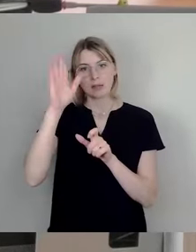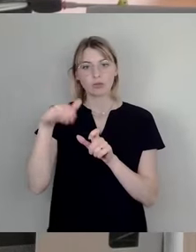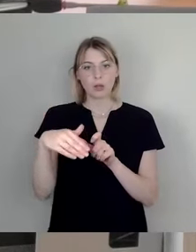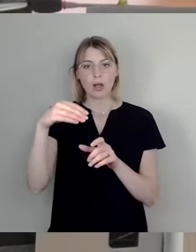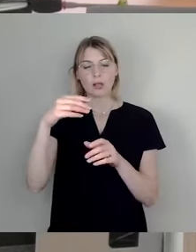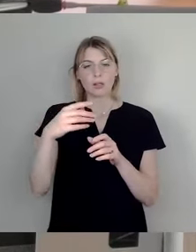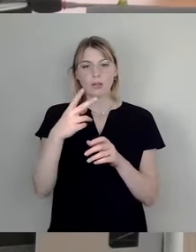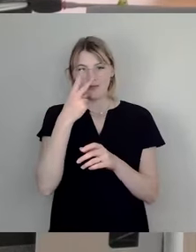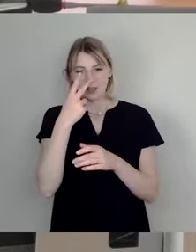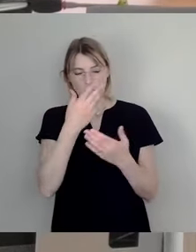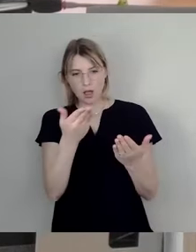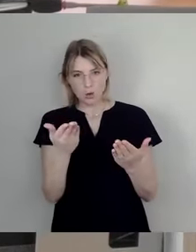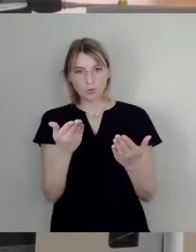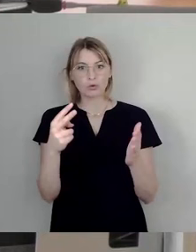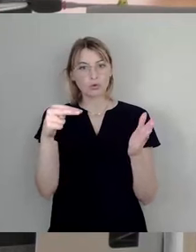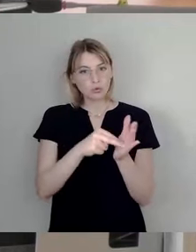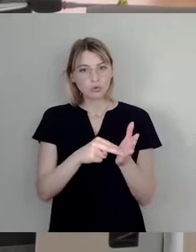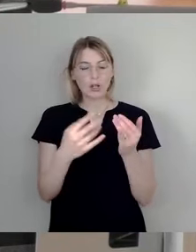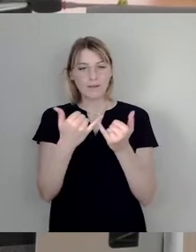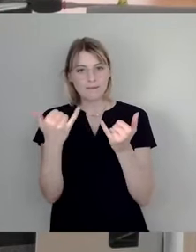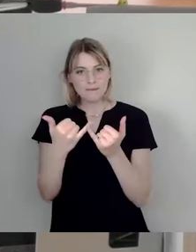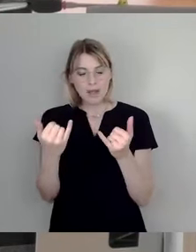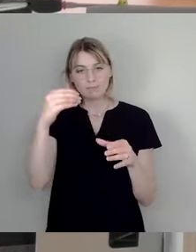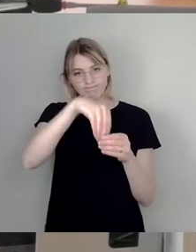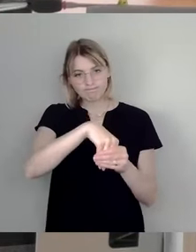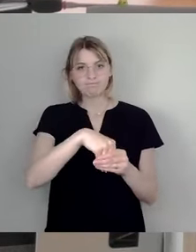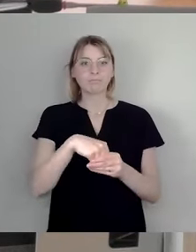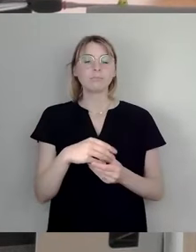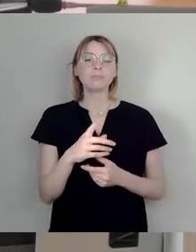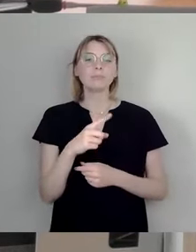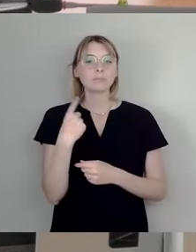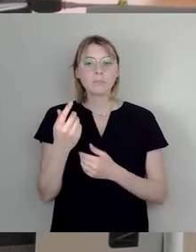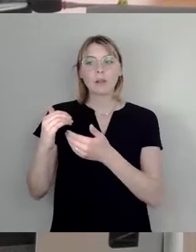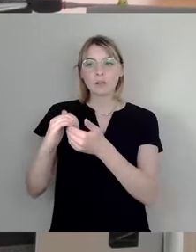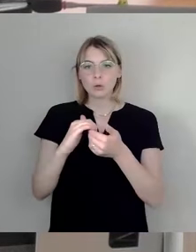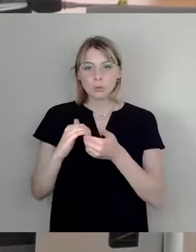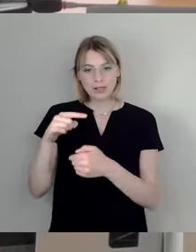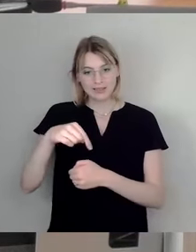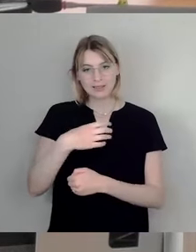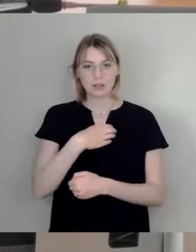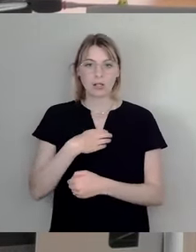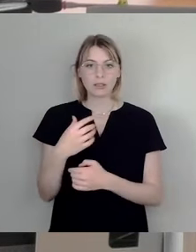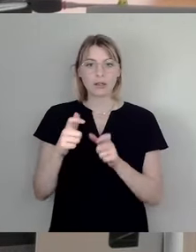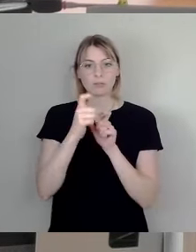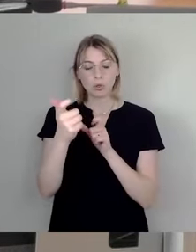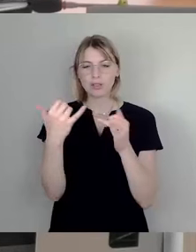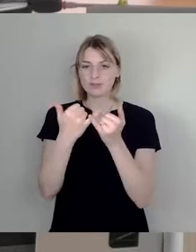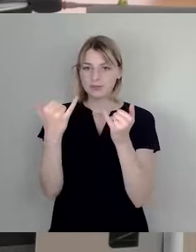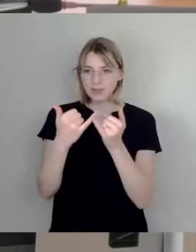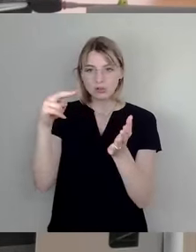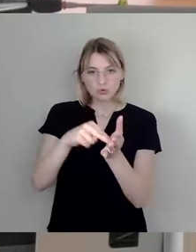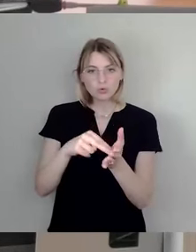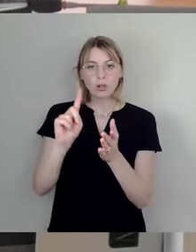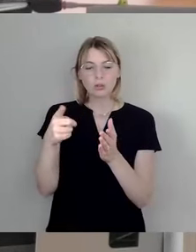Fläche und dem Zustand unserer Straßenbrücken in unserer kommunalen Baulast. Und wenn wir dann so eine Übersicht